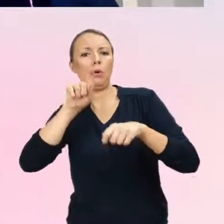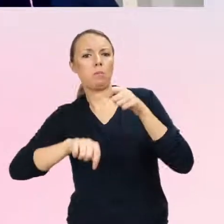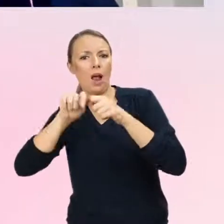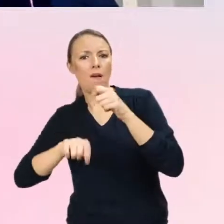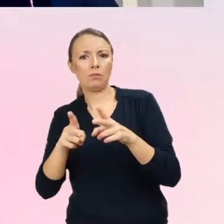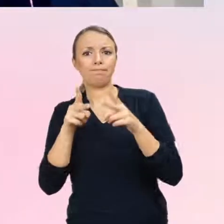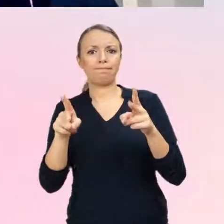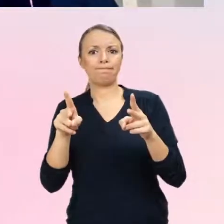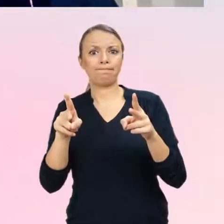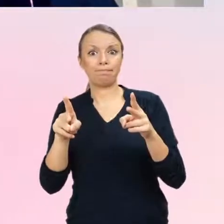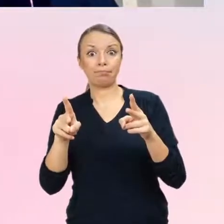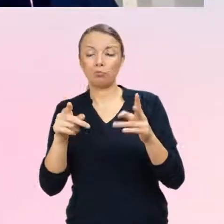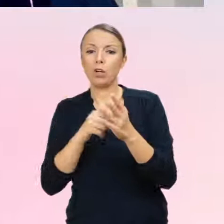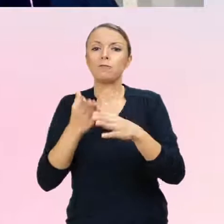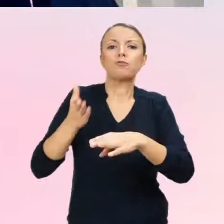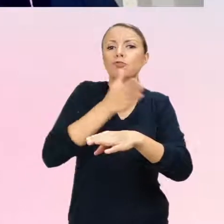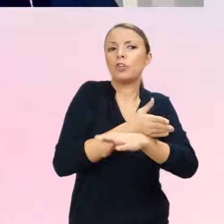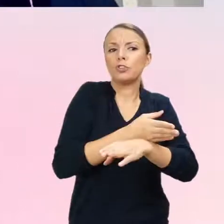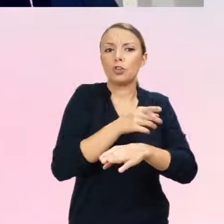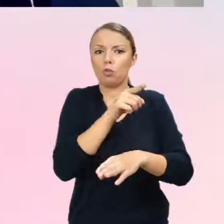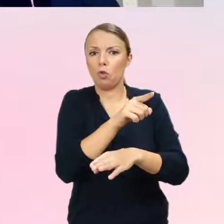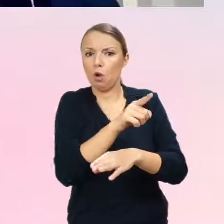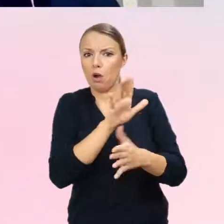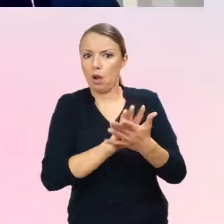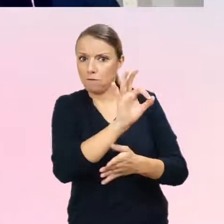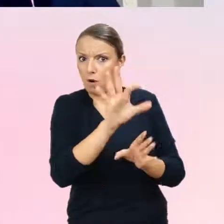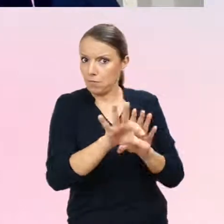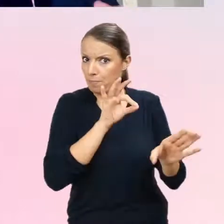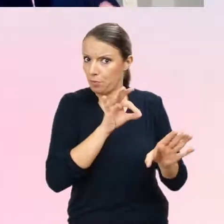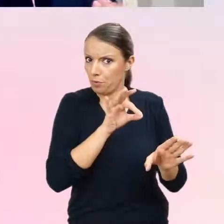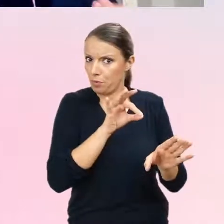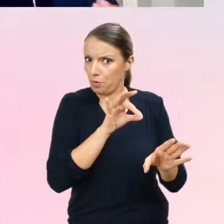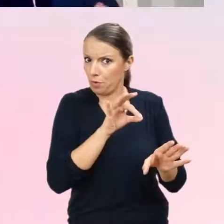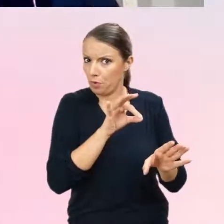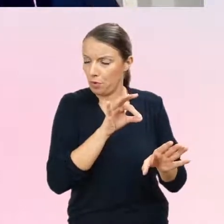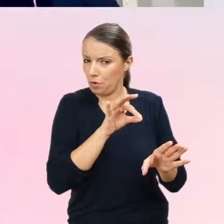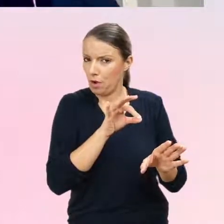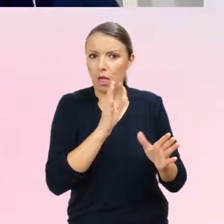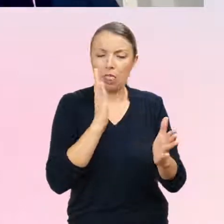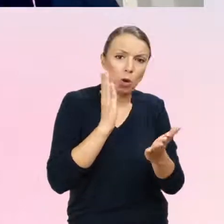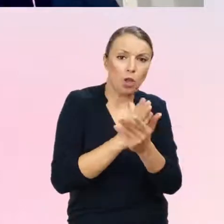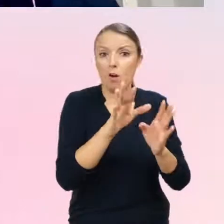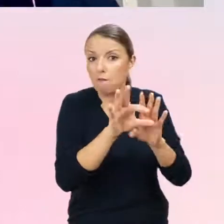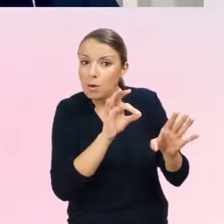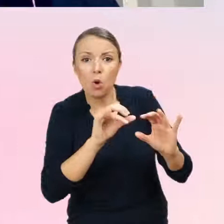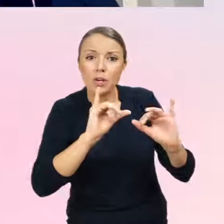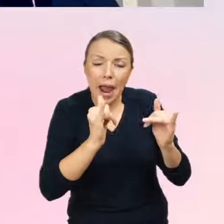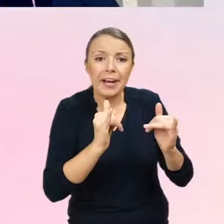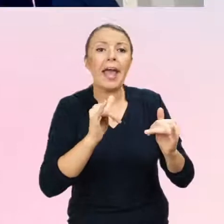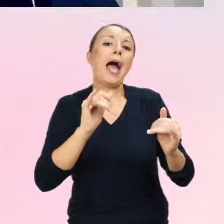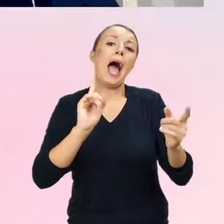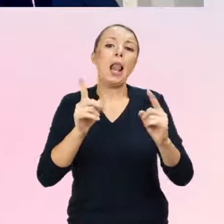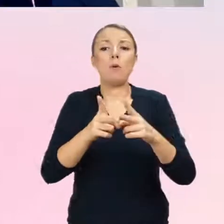wyborem jakimś niestereotypowych zachowań, czy jest to utrwalone poczucie niezgodności płci